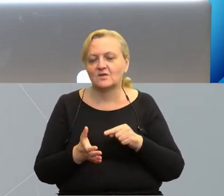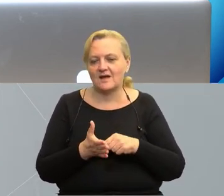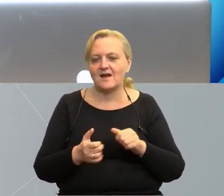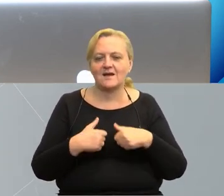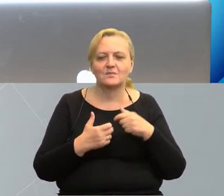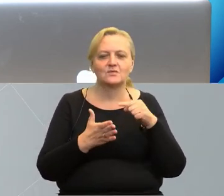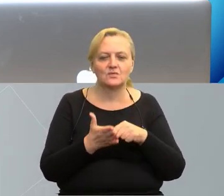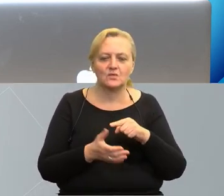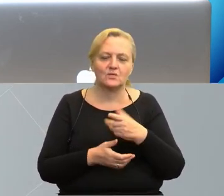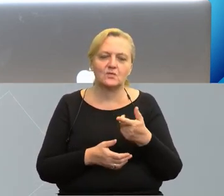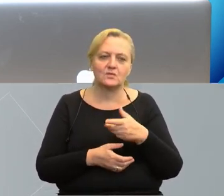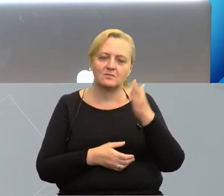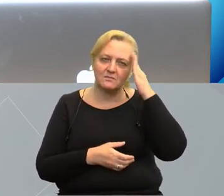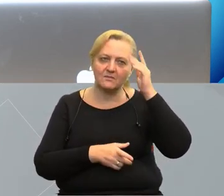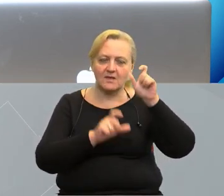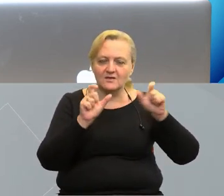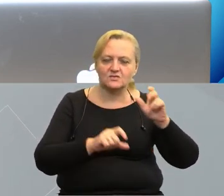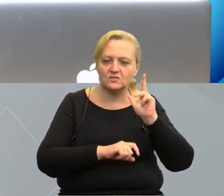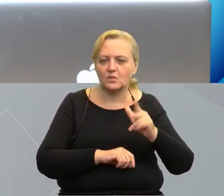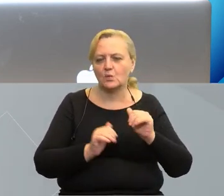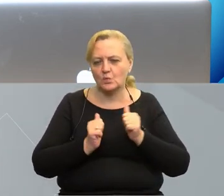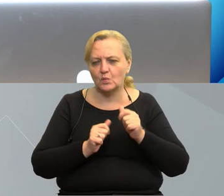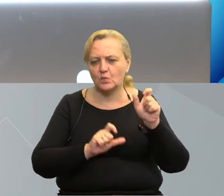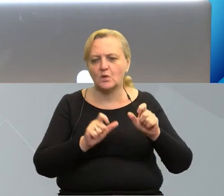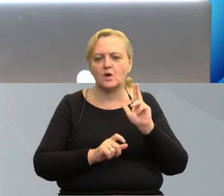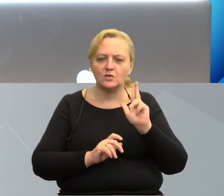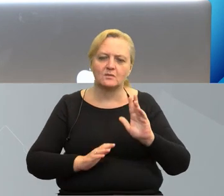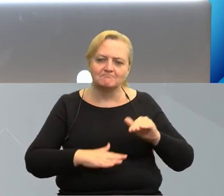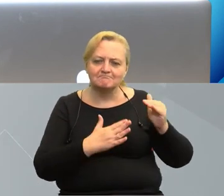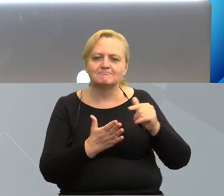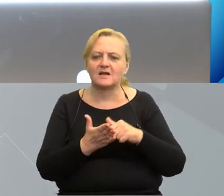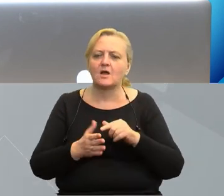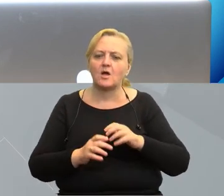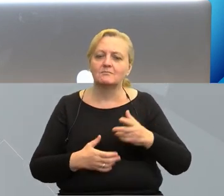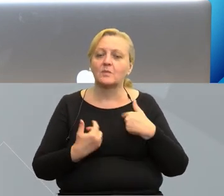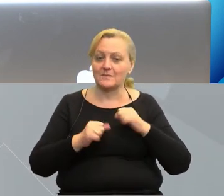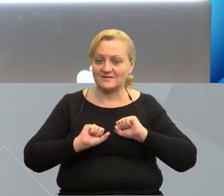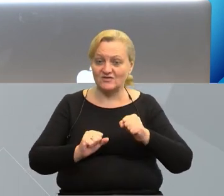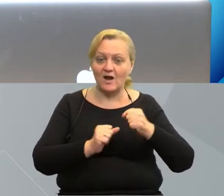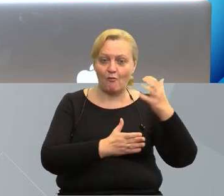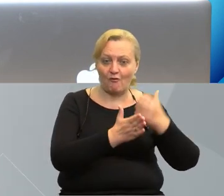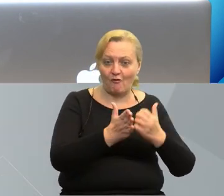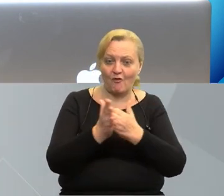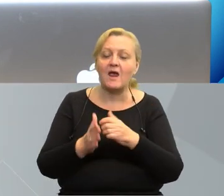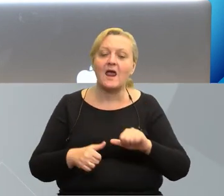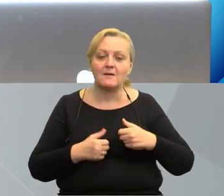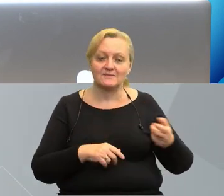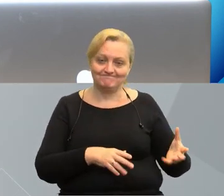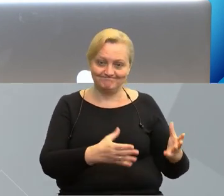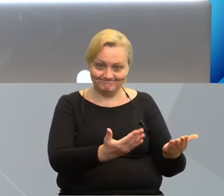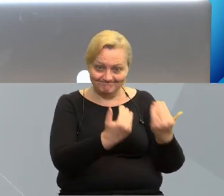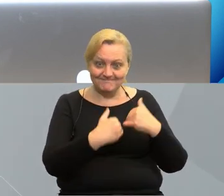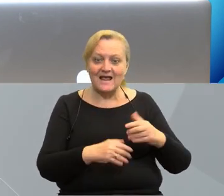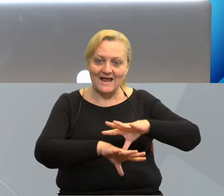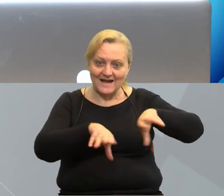mieszkańców, turystów, naszych adresatów, czy odbiorców działań w większym stopniu angażować